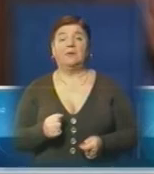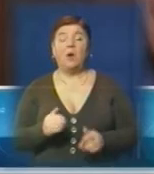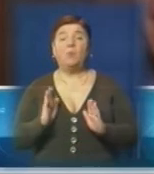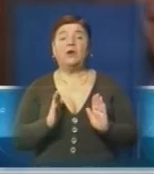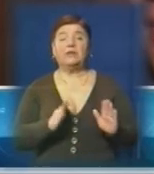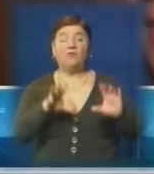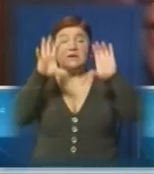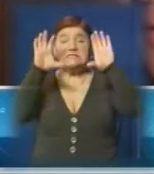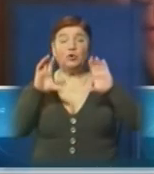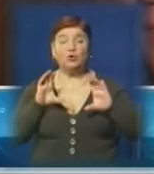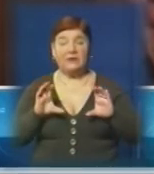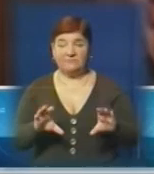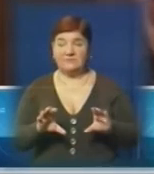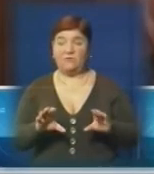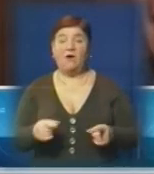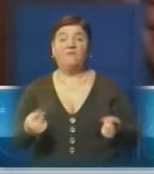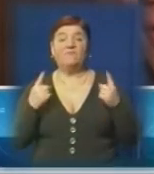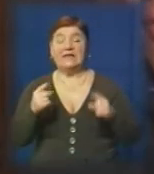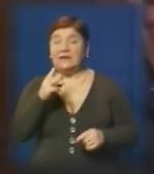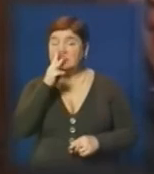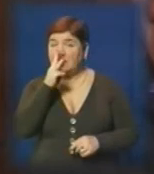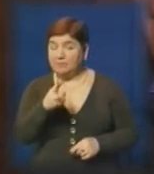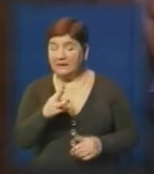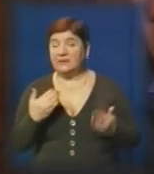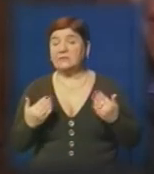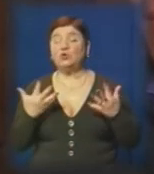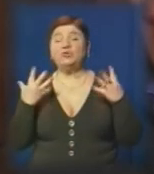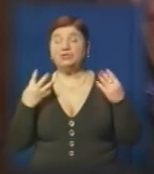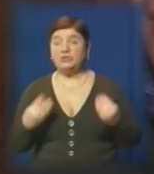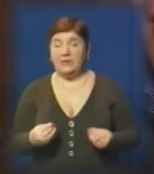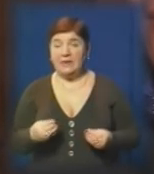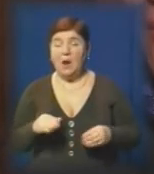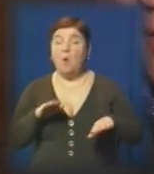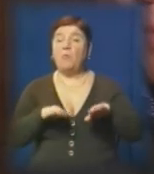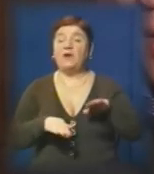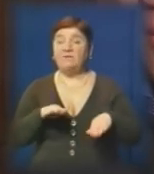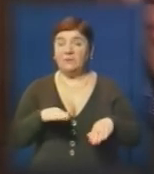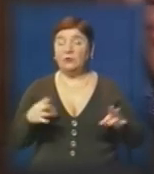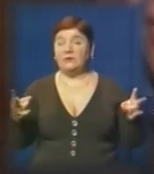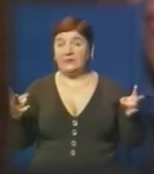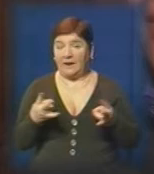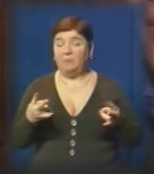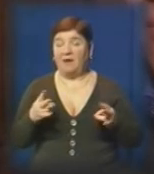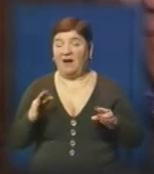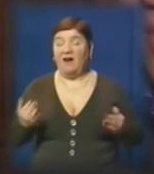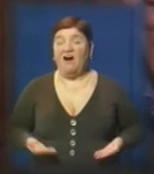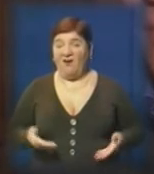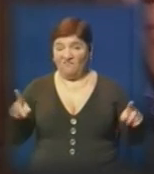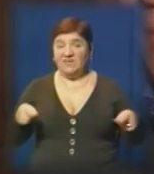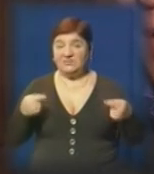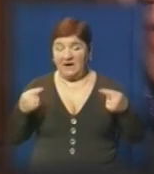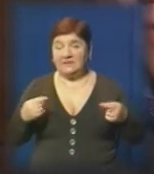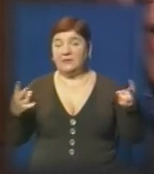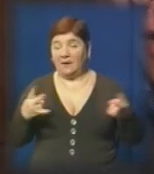податкове законодавство, досить великі зарплати на сьогоднішній день, порівняно складно виживати підприємцям, тому є можливість допомогти